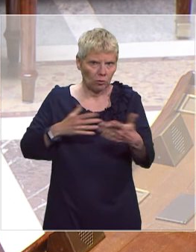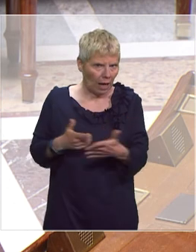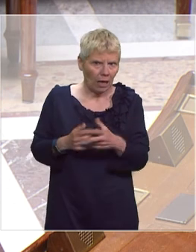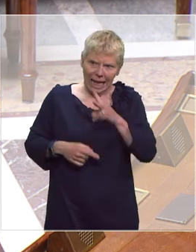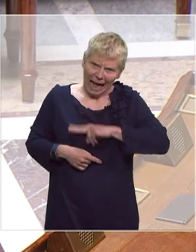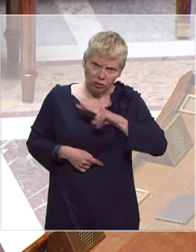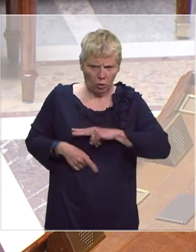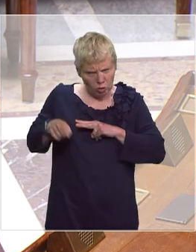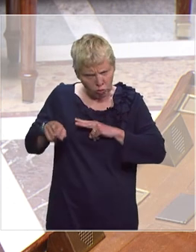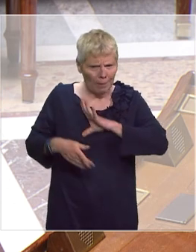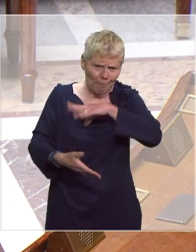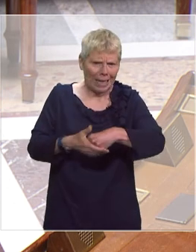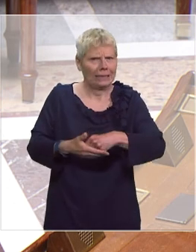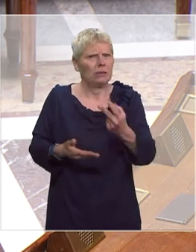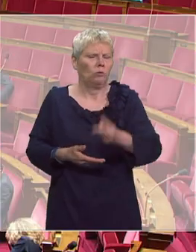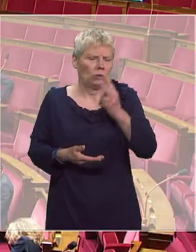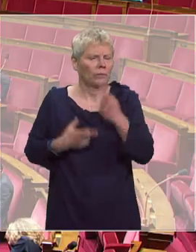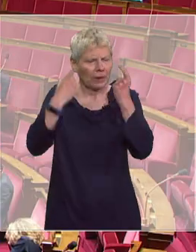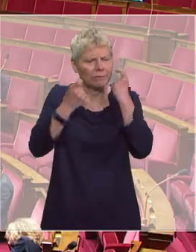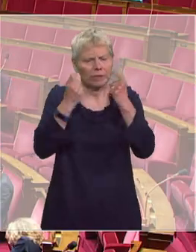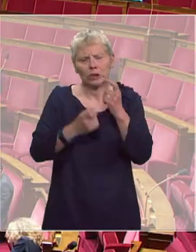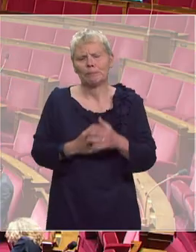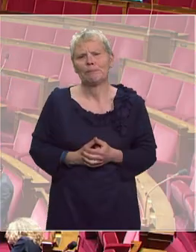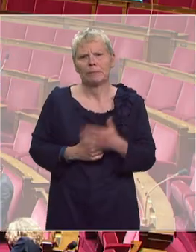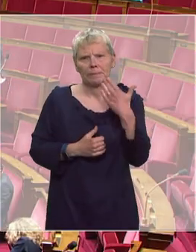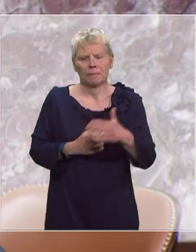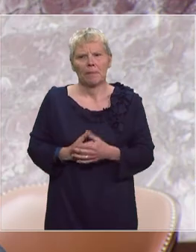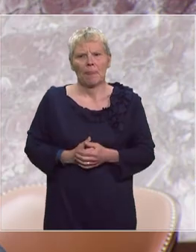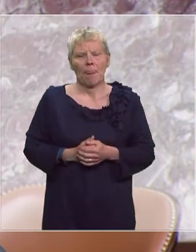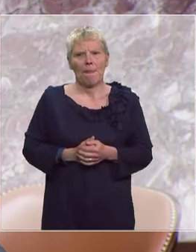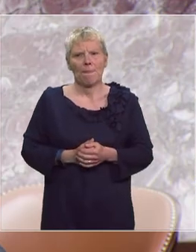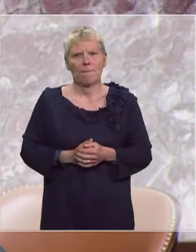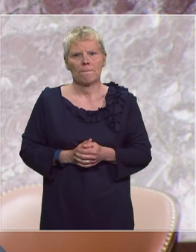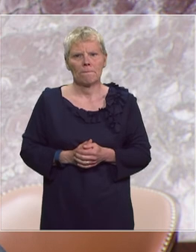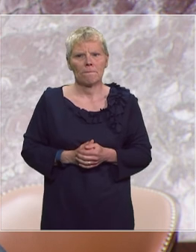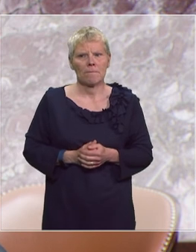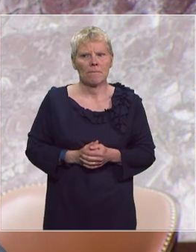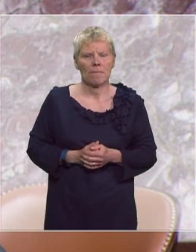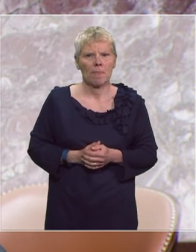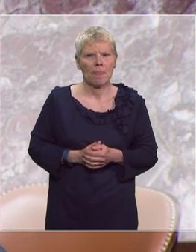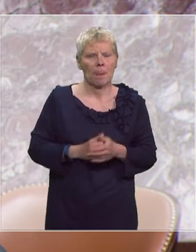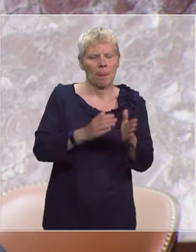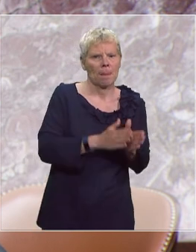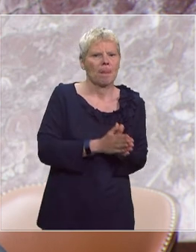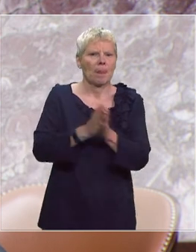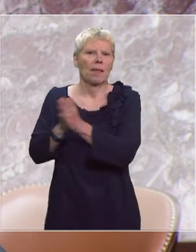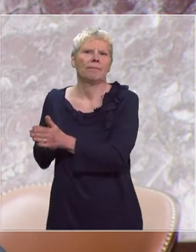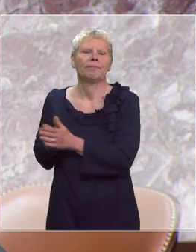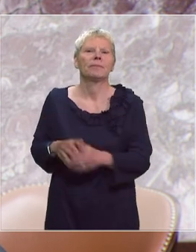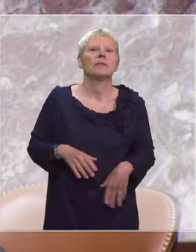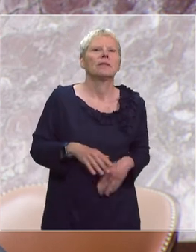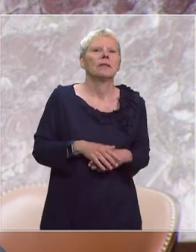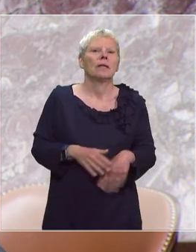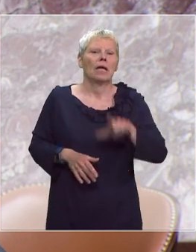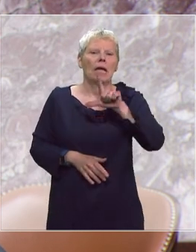assureurs à l'effort collectif. Je vous remercie. Merci, madame la ministre. Monsieur Delatte, pour le groupe La République En